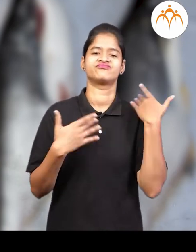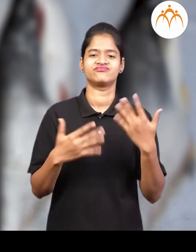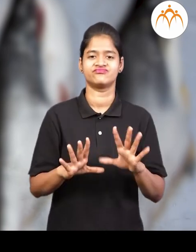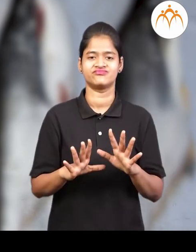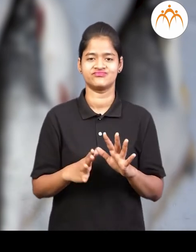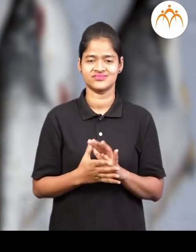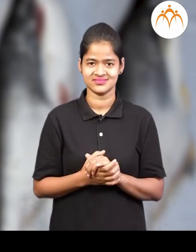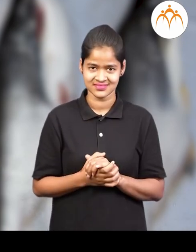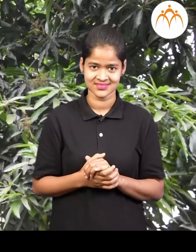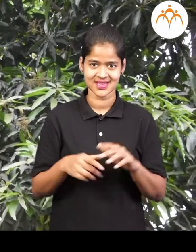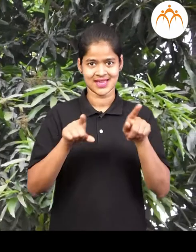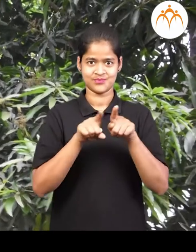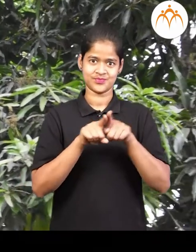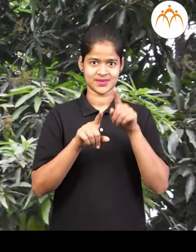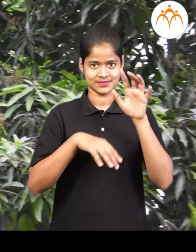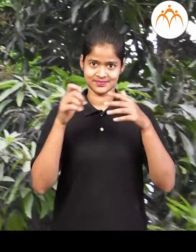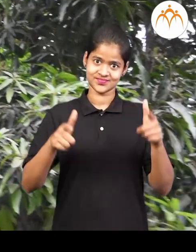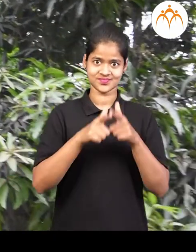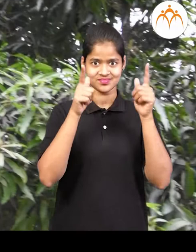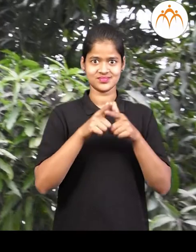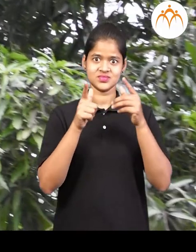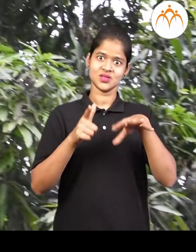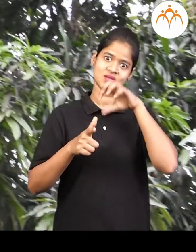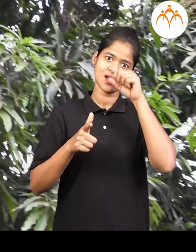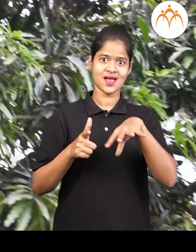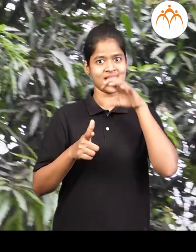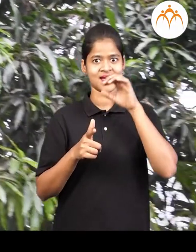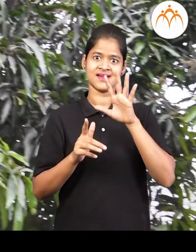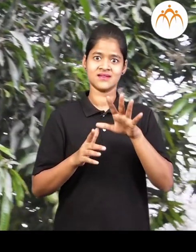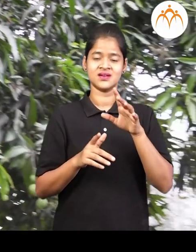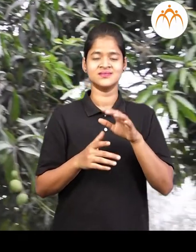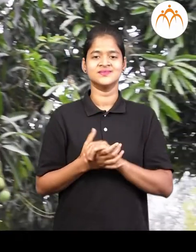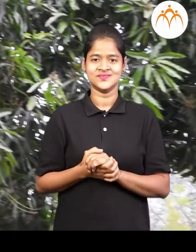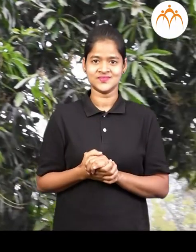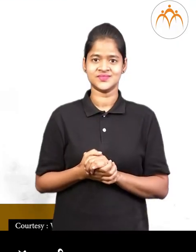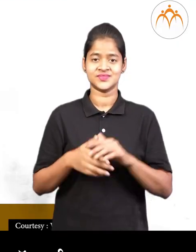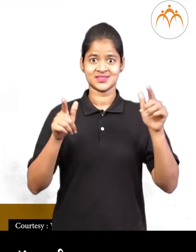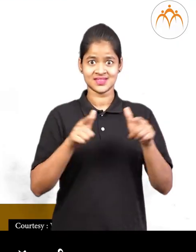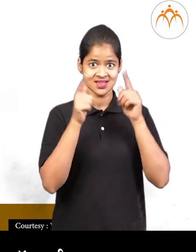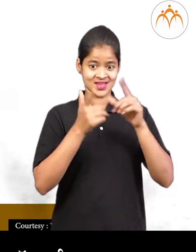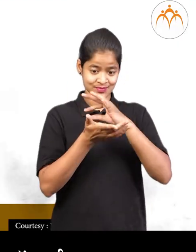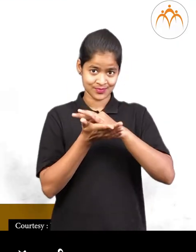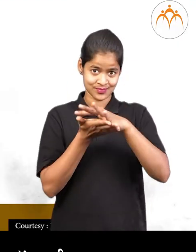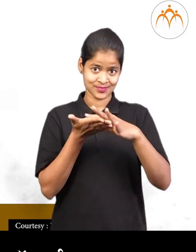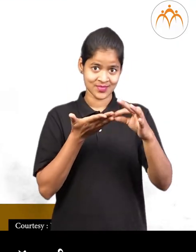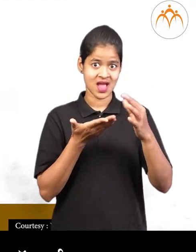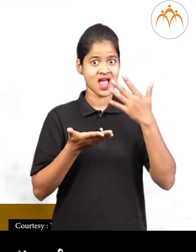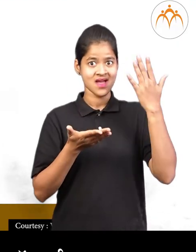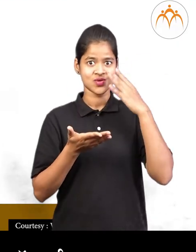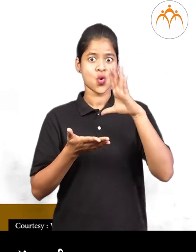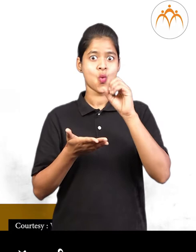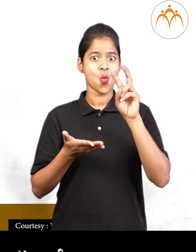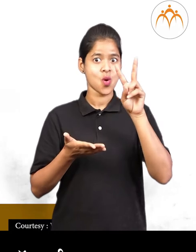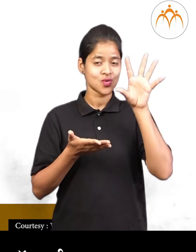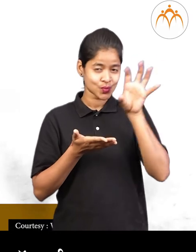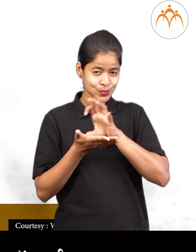जाताथ. प्राणयान प्रमानेच वनस्पती सुधा श्वसन करताथ. जाडाची पाने हवेतील